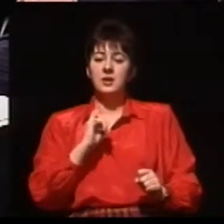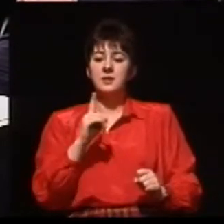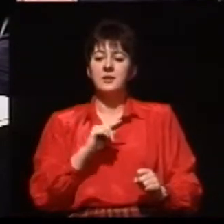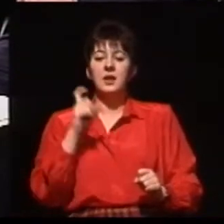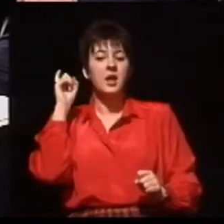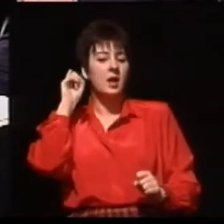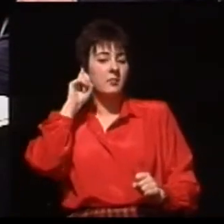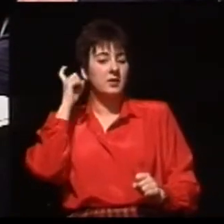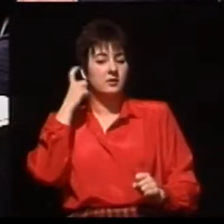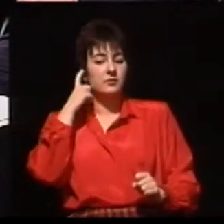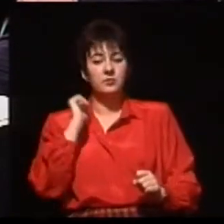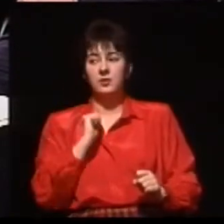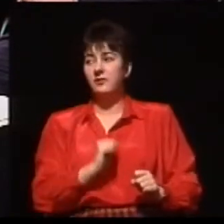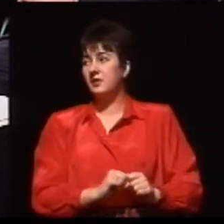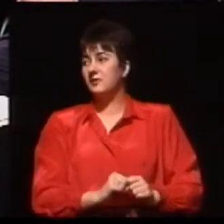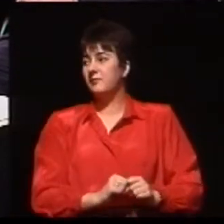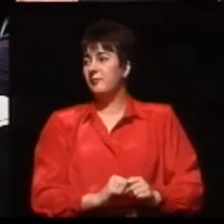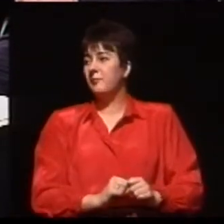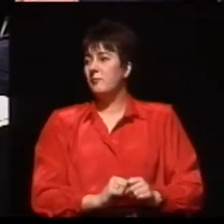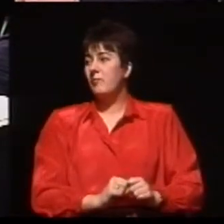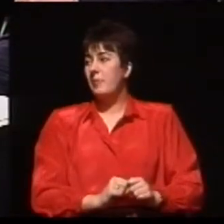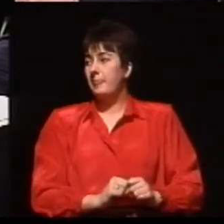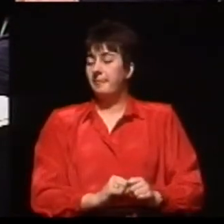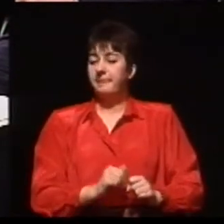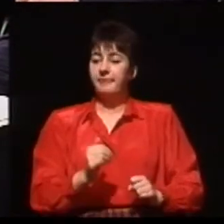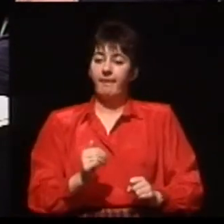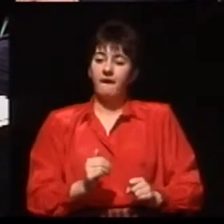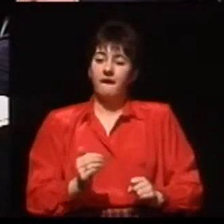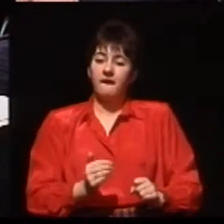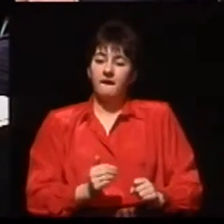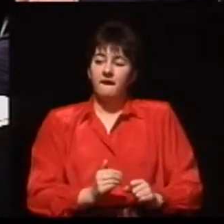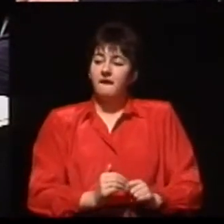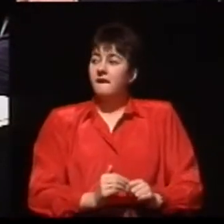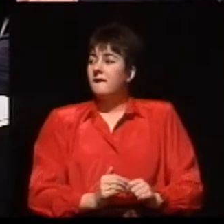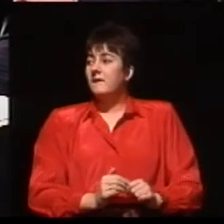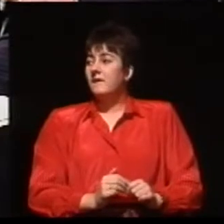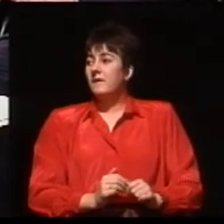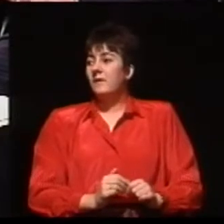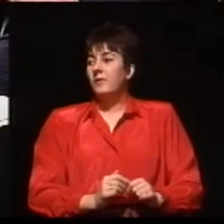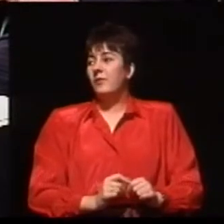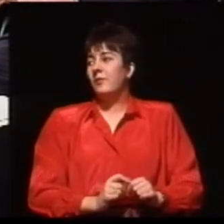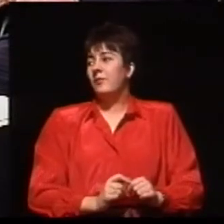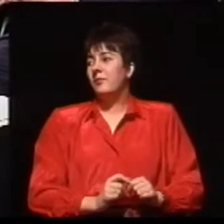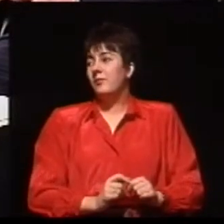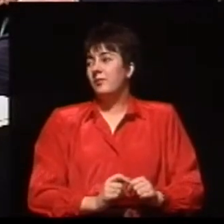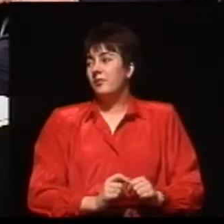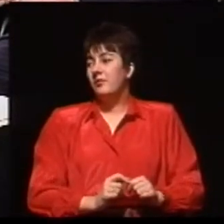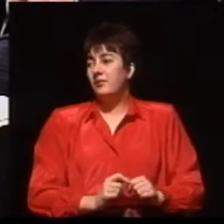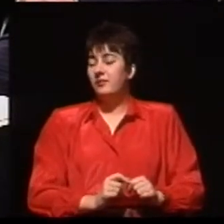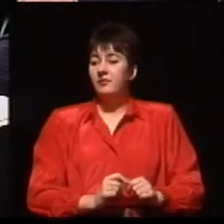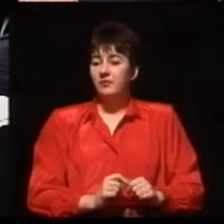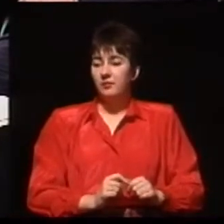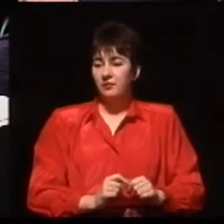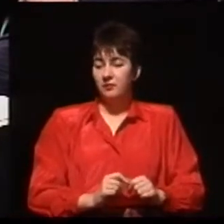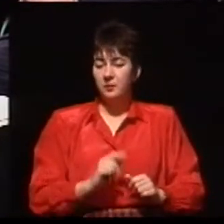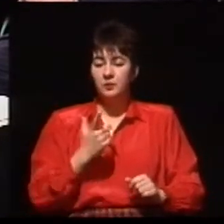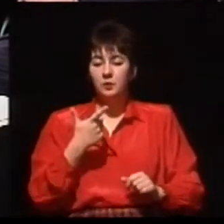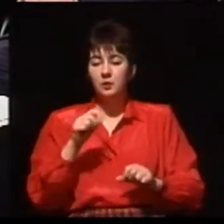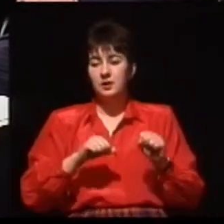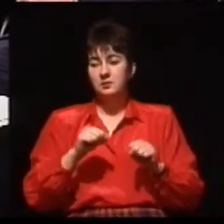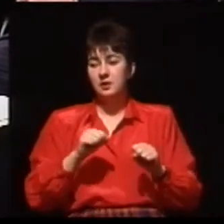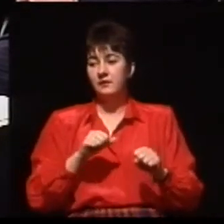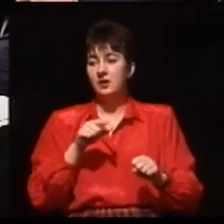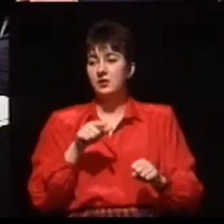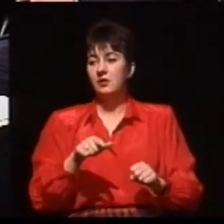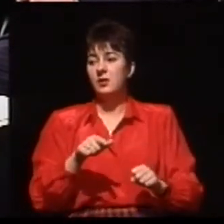mogą skorzystać z implantu ślimakowego? jest. Czy może się to również i tak zdarzyć? Może się tak zdarzyć. Drugim kryterium generalnym, bezwzględnym, które musi być spełnione, to jest